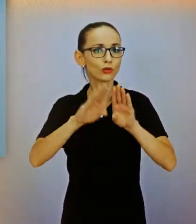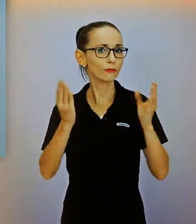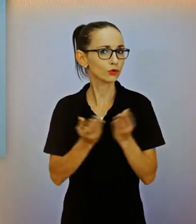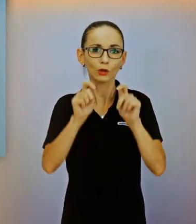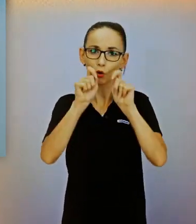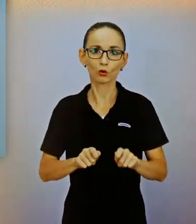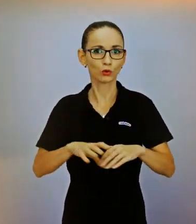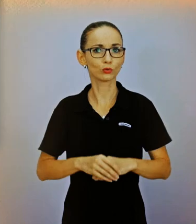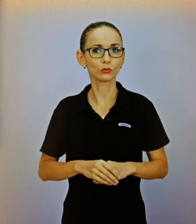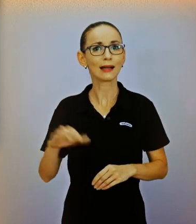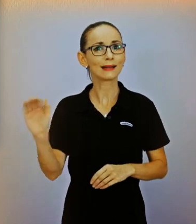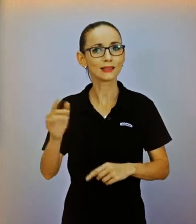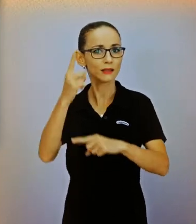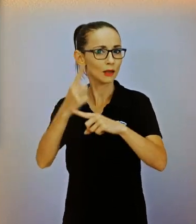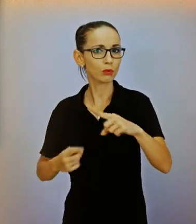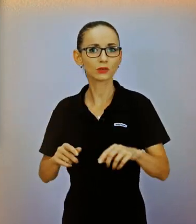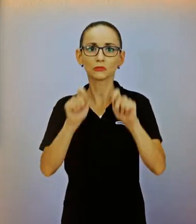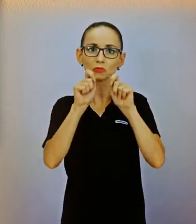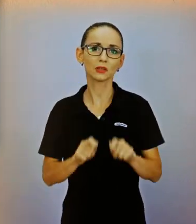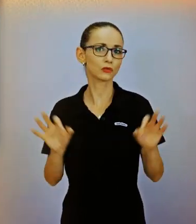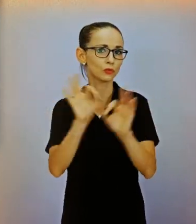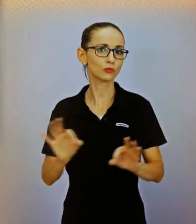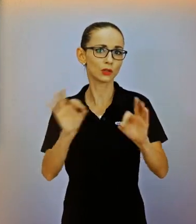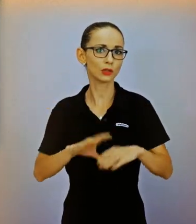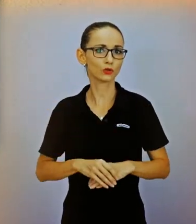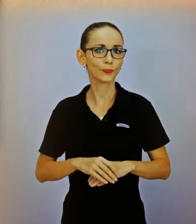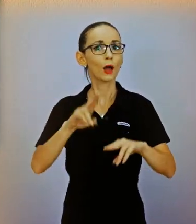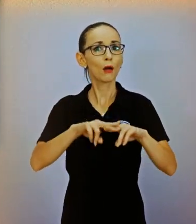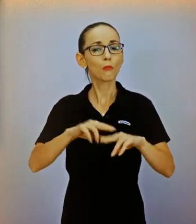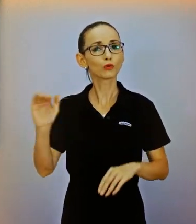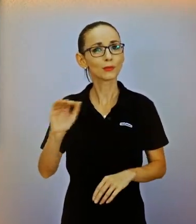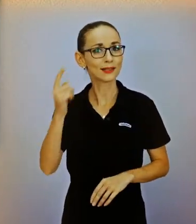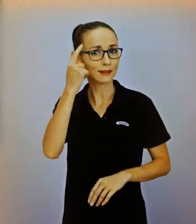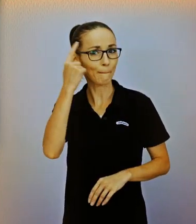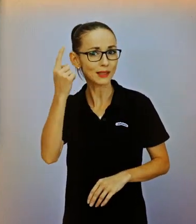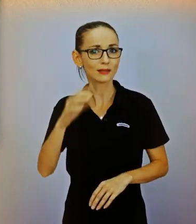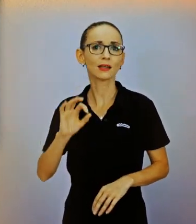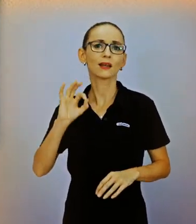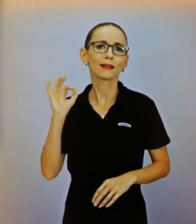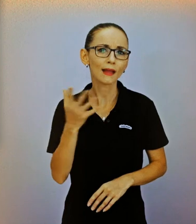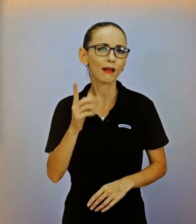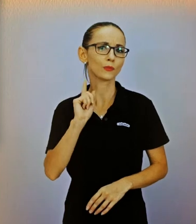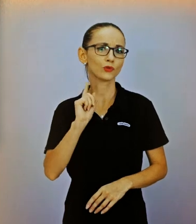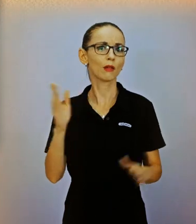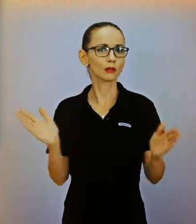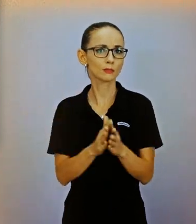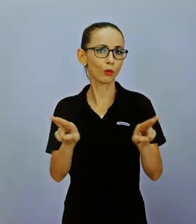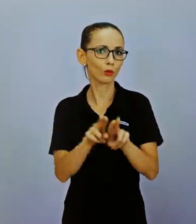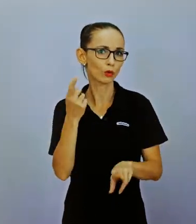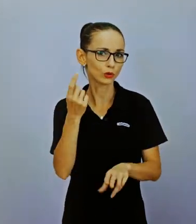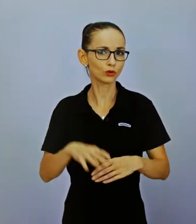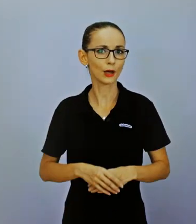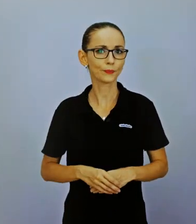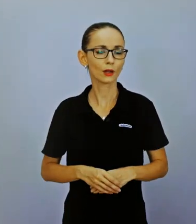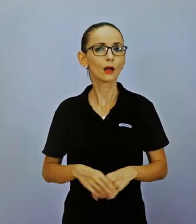zminimalizovať povštihnutie rôžnymi rehabilitáciami, fyzioterapiami či inými cvičeniami.